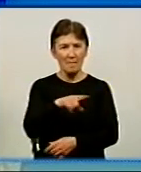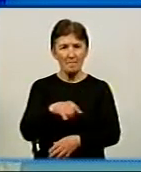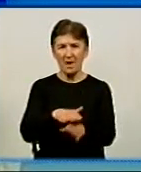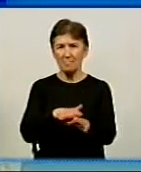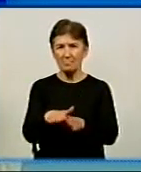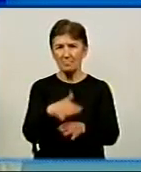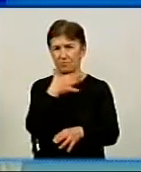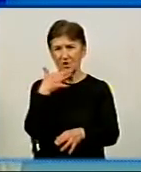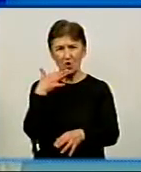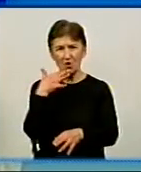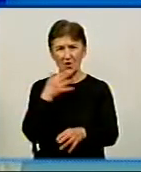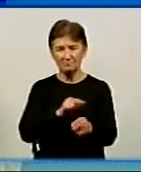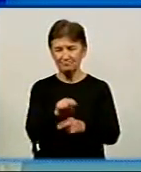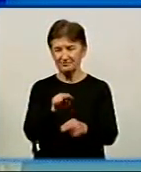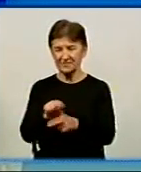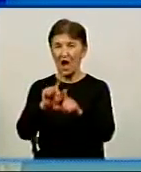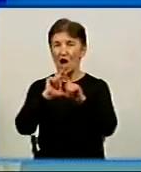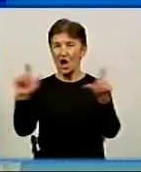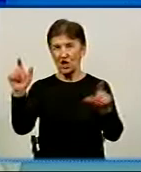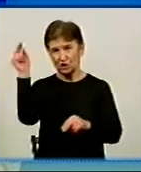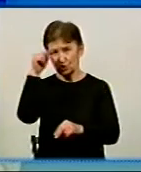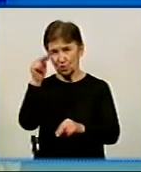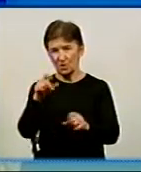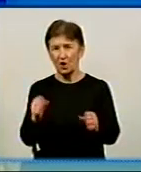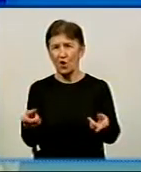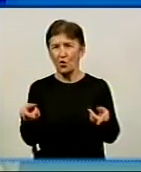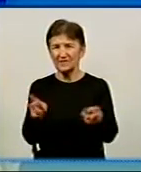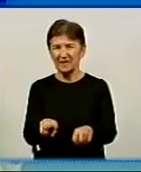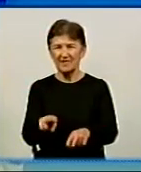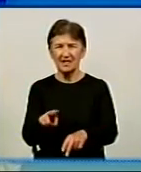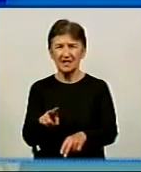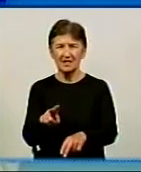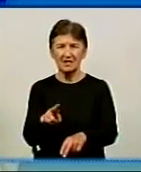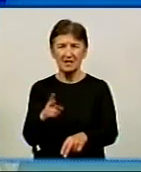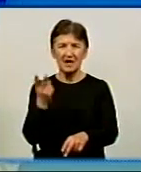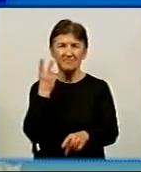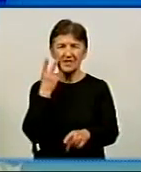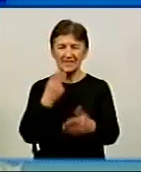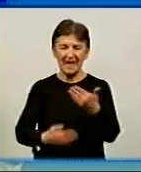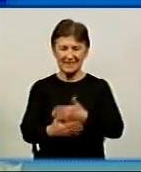в цьому регіоні, як би, ну, оставались все время на задній план.